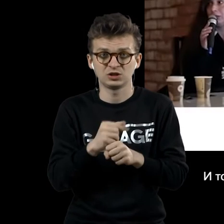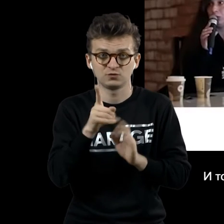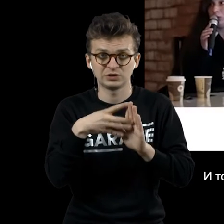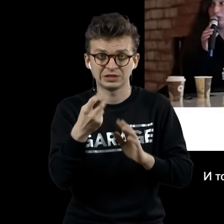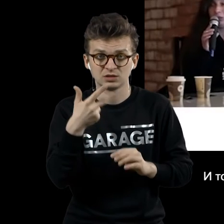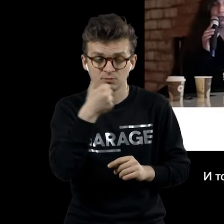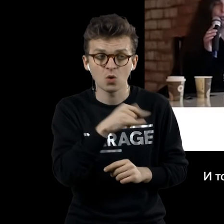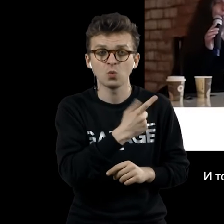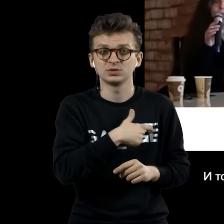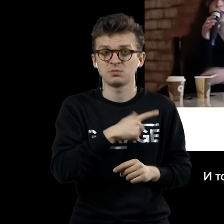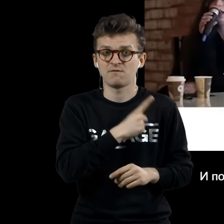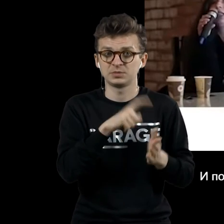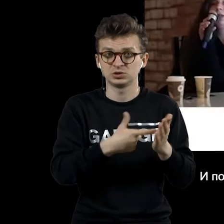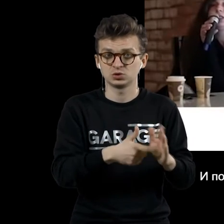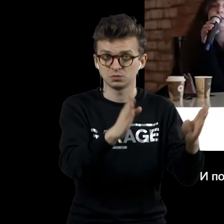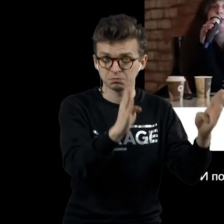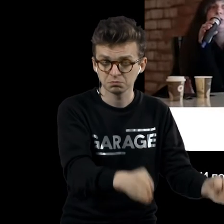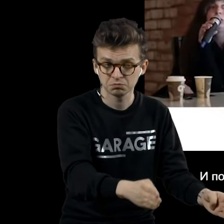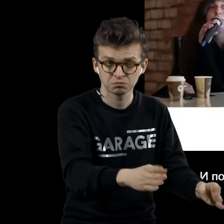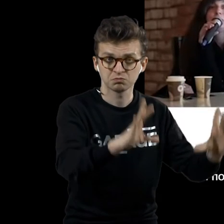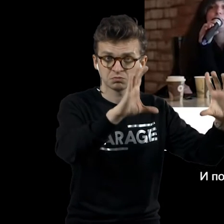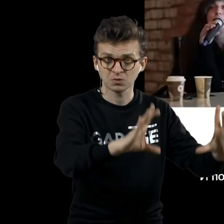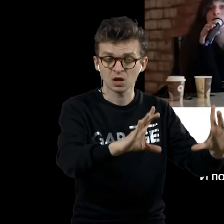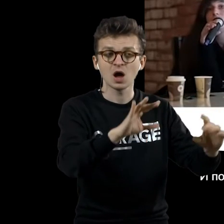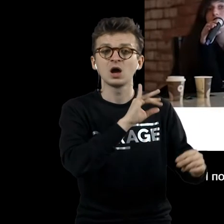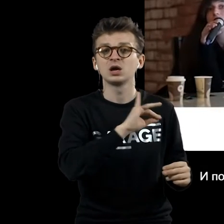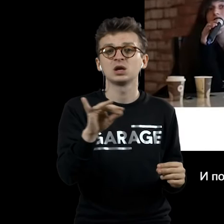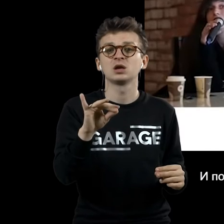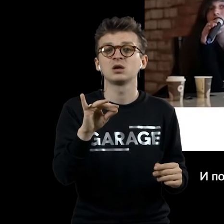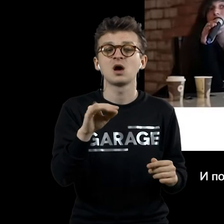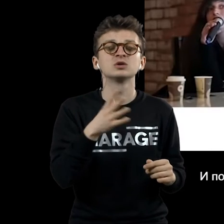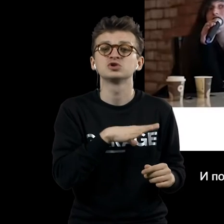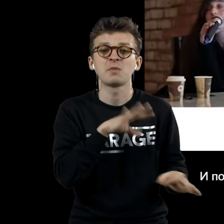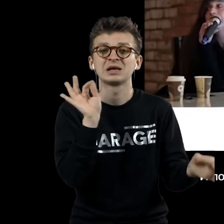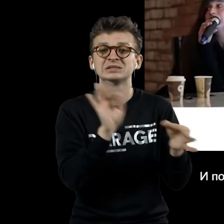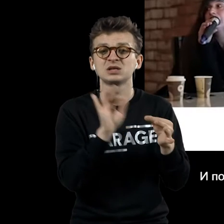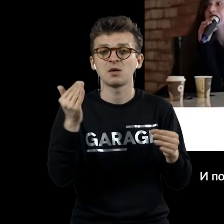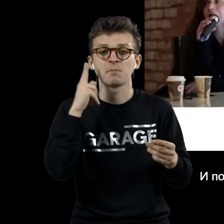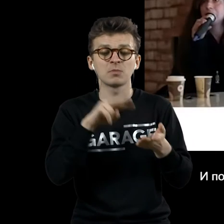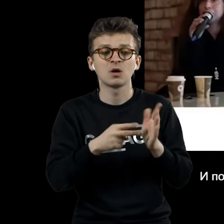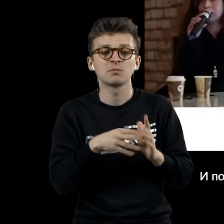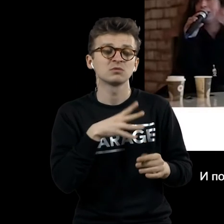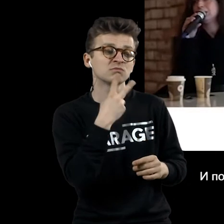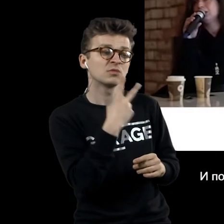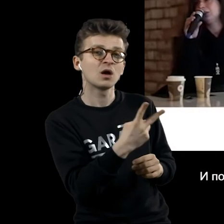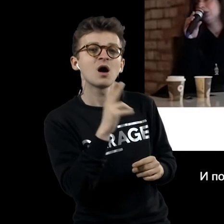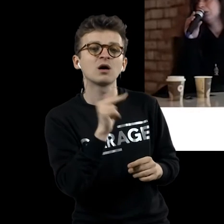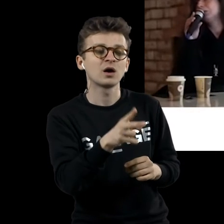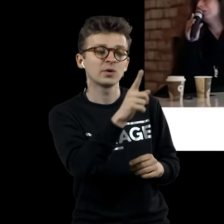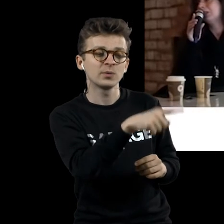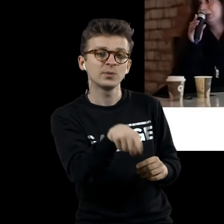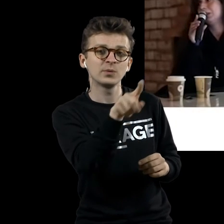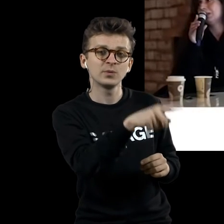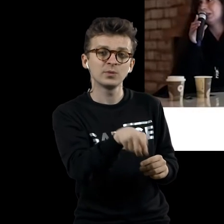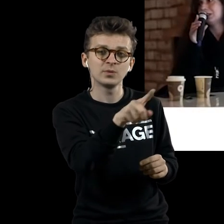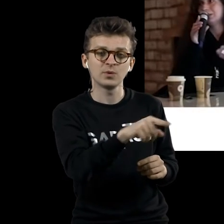поставил его у себя в мастерской и поставил его у себя в мастерской с такой занятной целью. Ему нравилось созерцать, как вращается это колесо. Это был